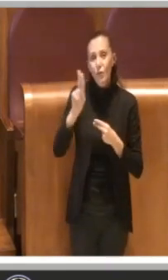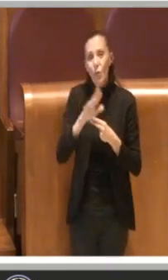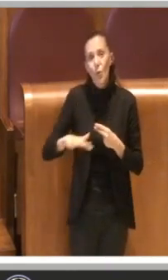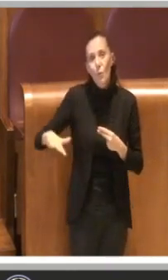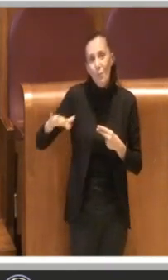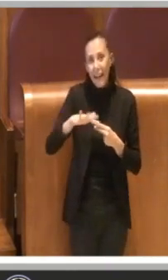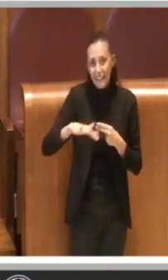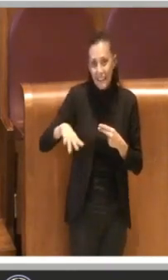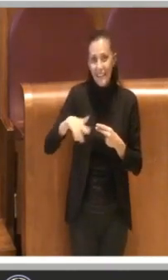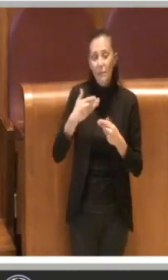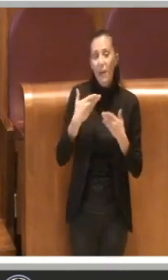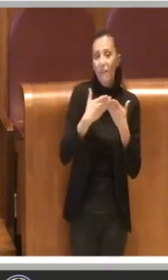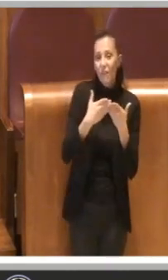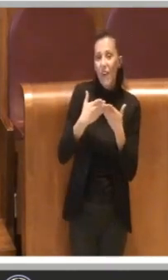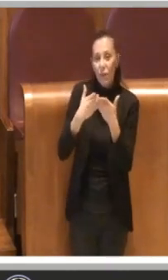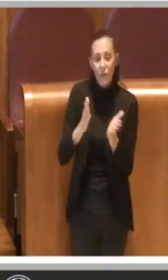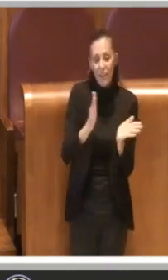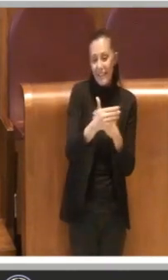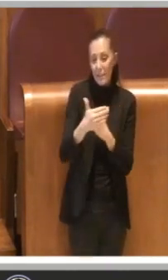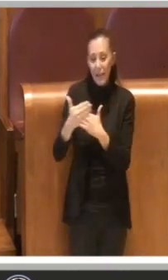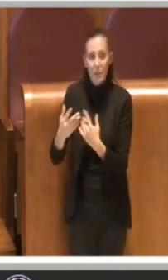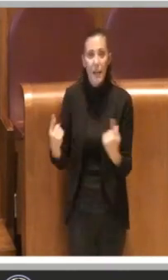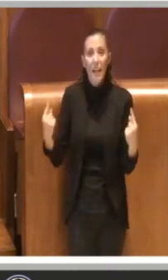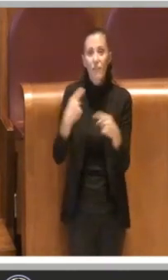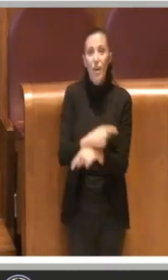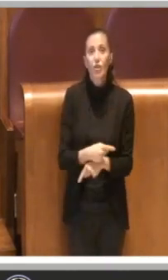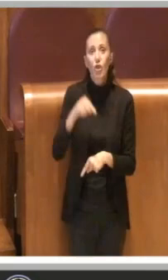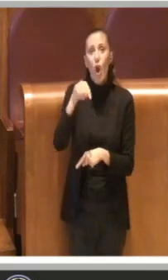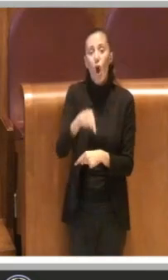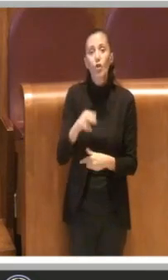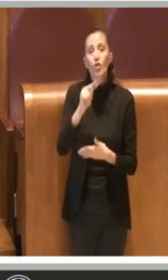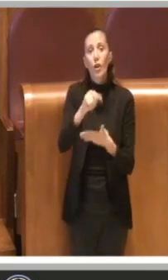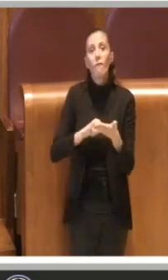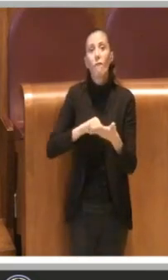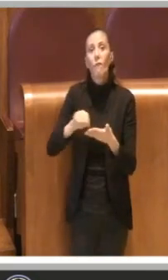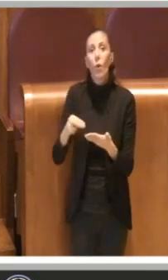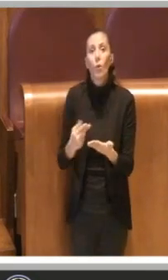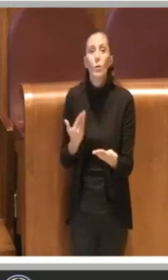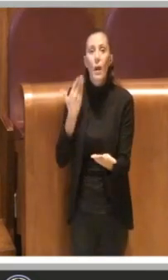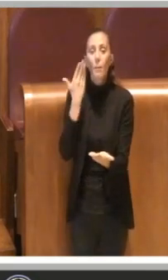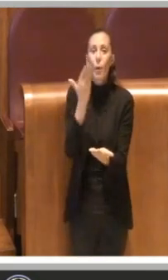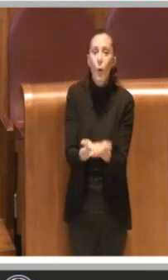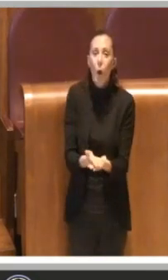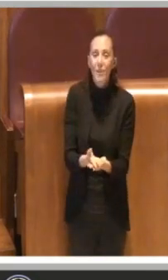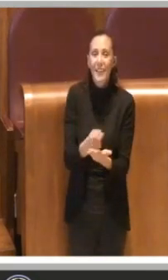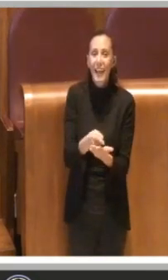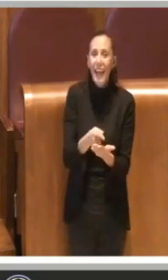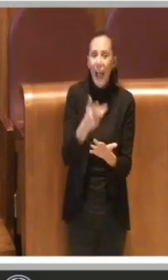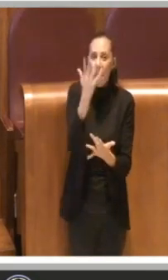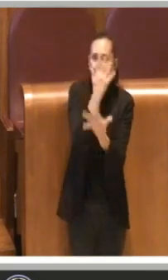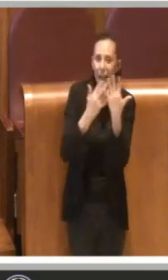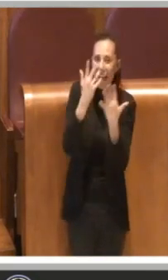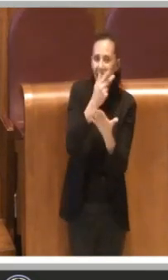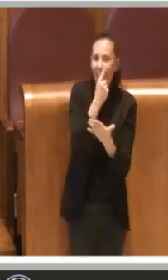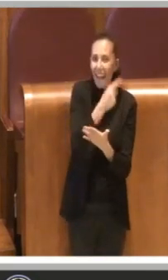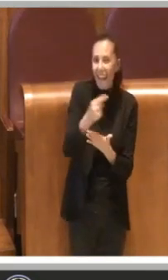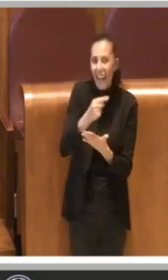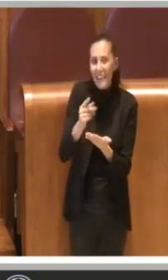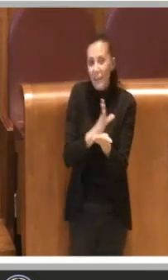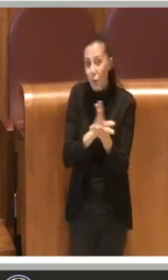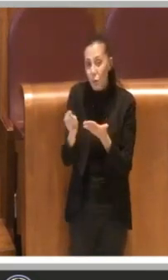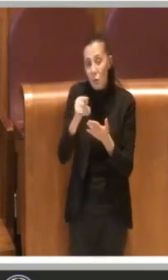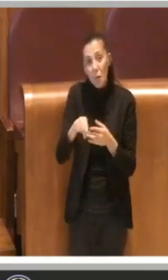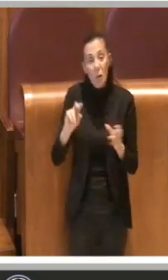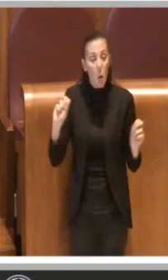favoribili da parte di tutti i dipartimenti, invece oggi vota una proposta che ha tutti i pareri negativi. Quindi anche questa è una